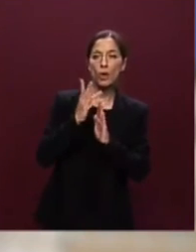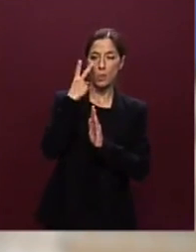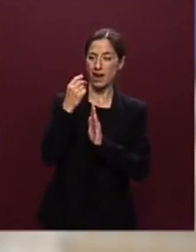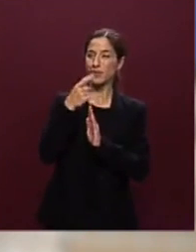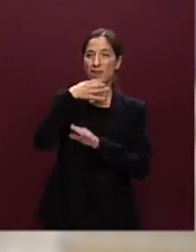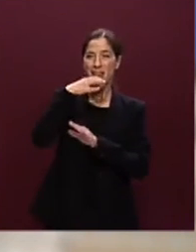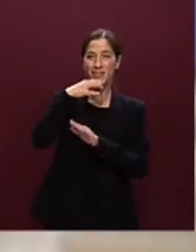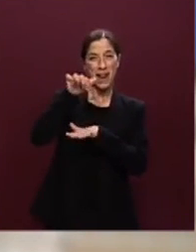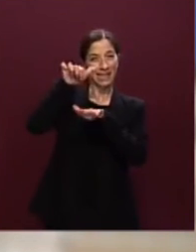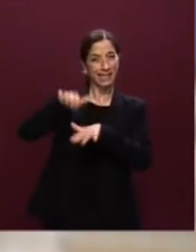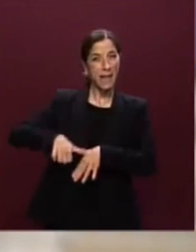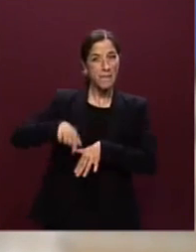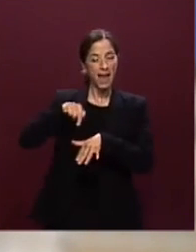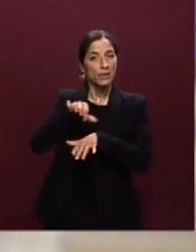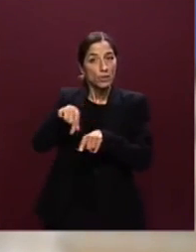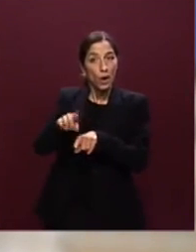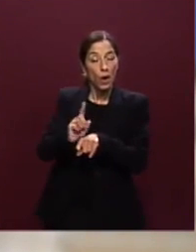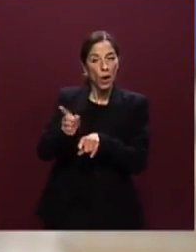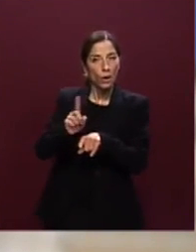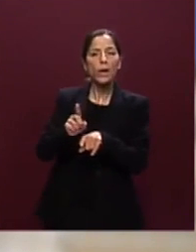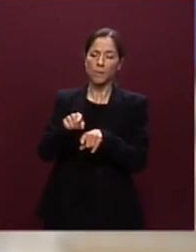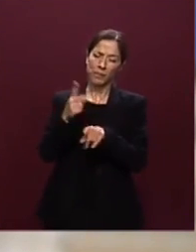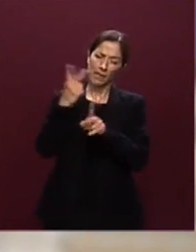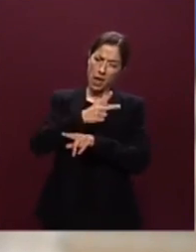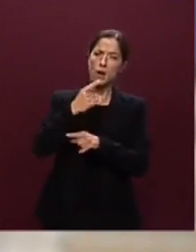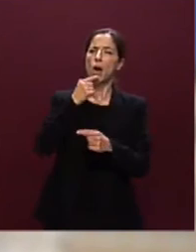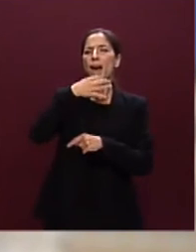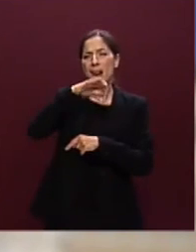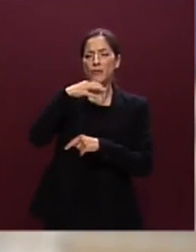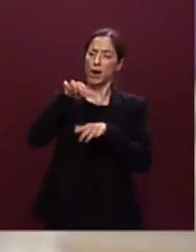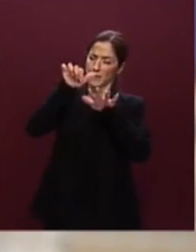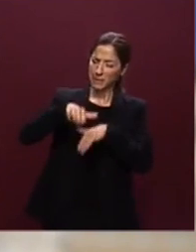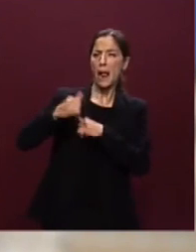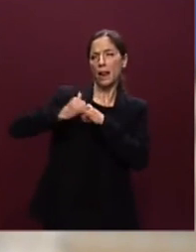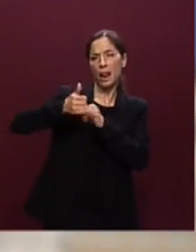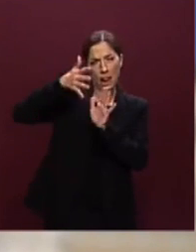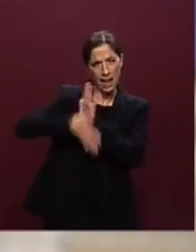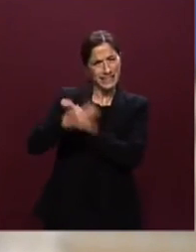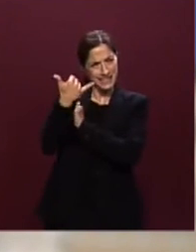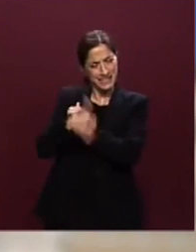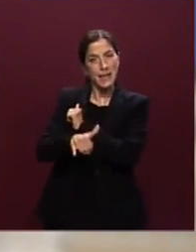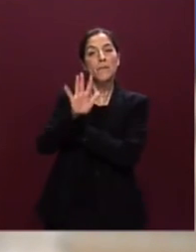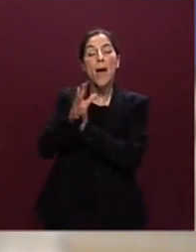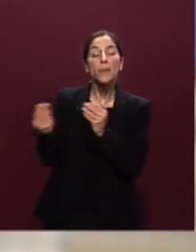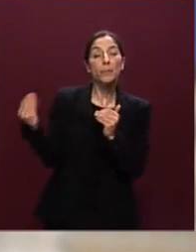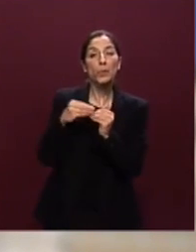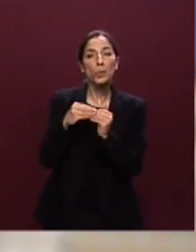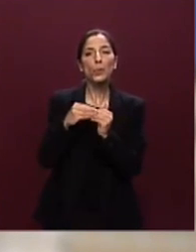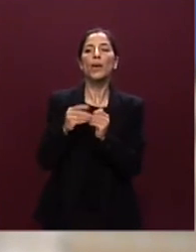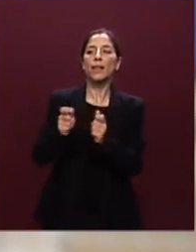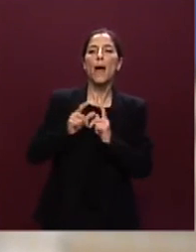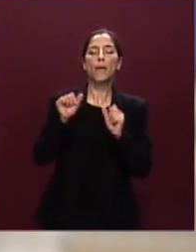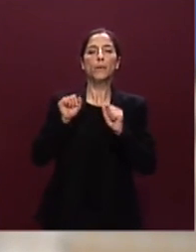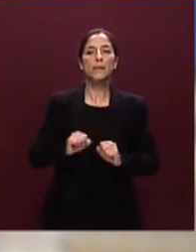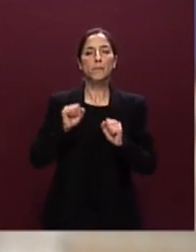semestrale che avrà la possibilità ad ampio raggio di entrare nel dettaglio in modo specifico ma avremo la possibilità anche in qualsiasi